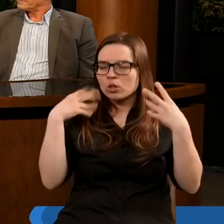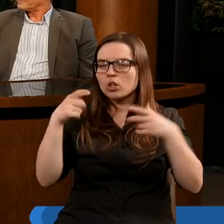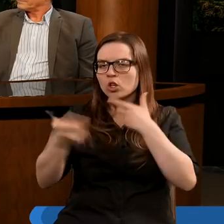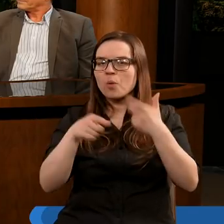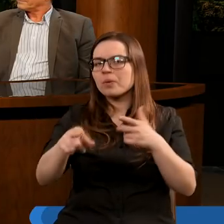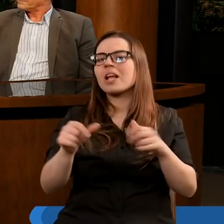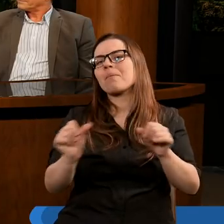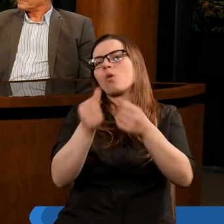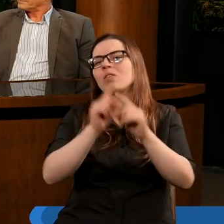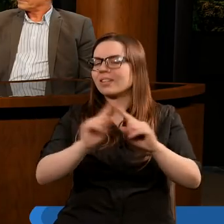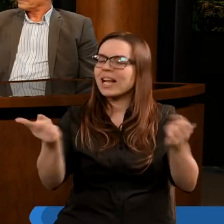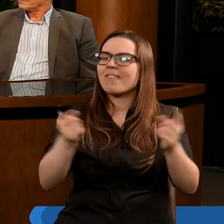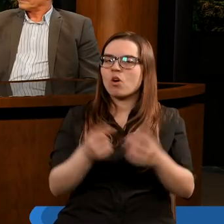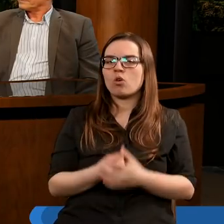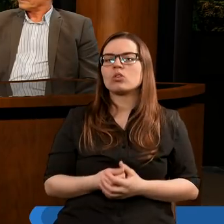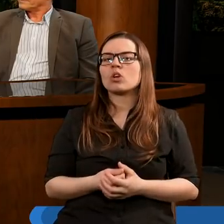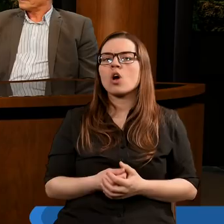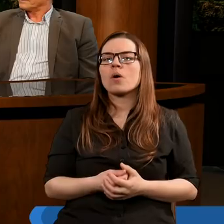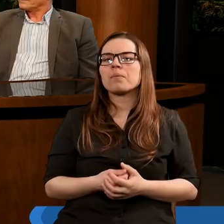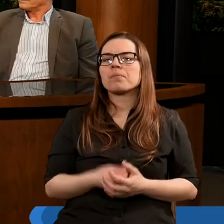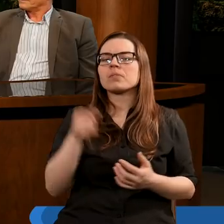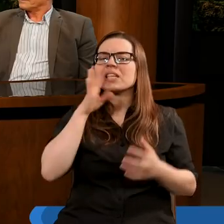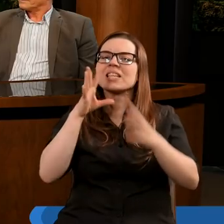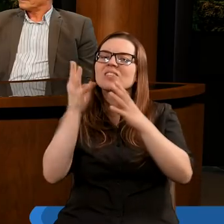posąg. Podobnie czwarte przykazanie.